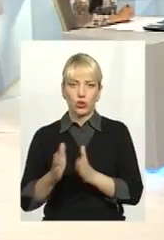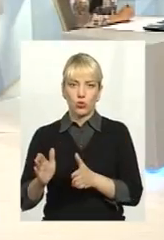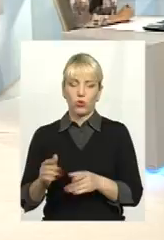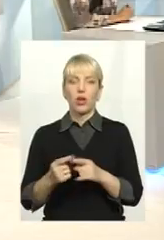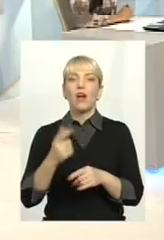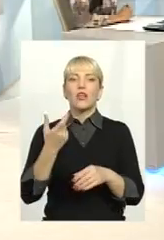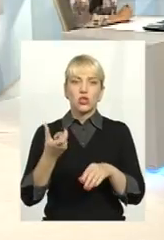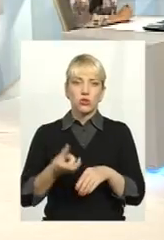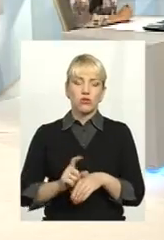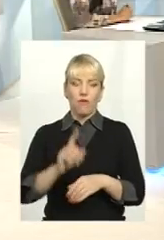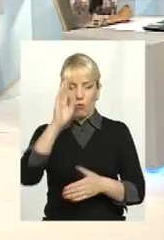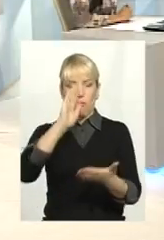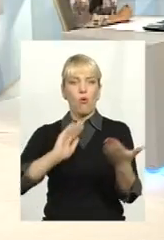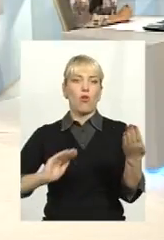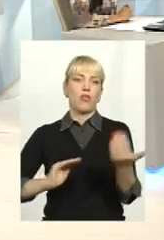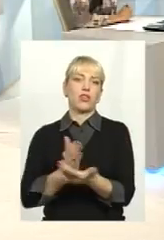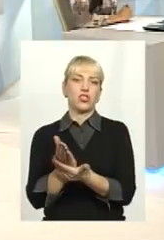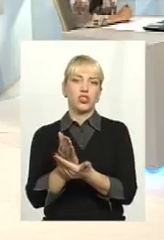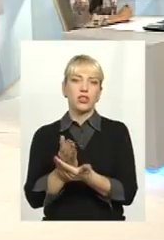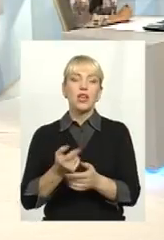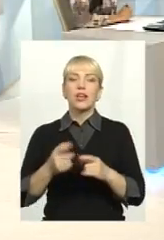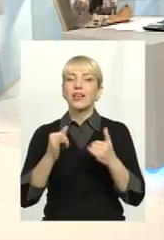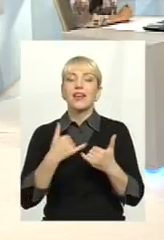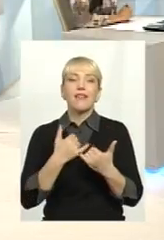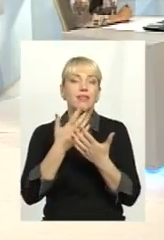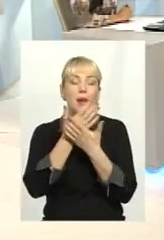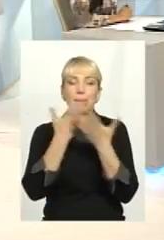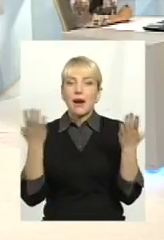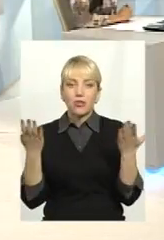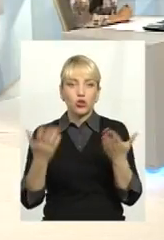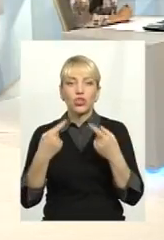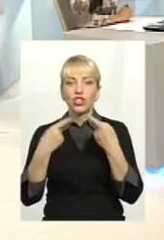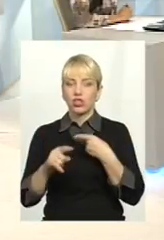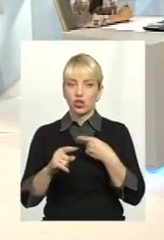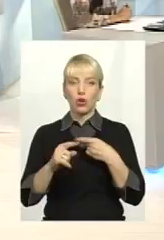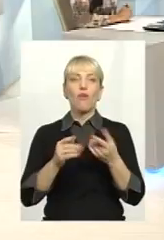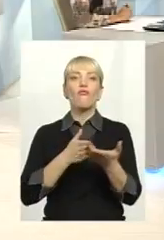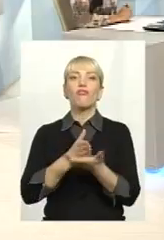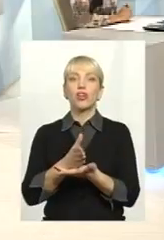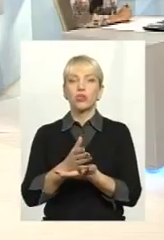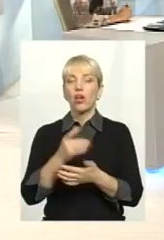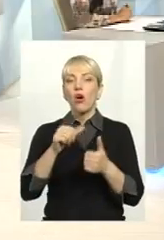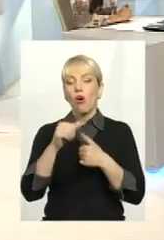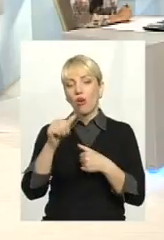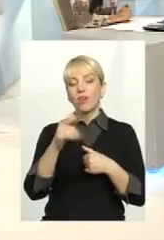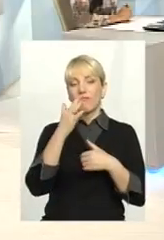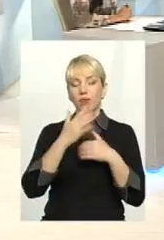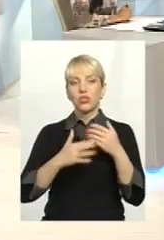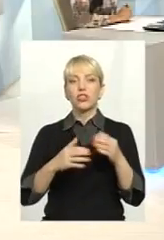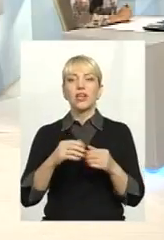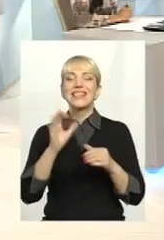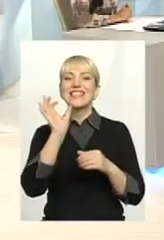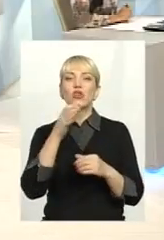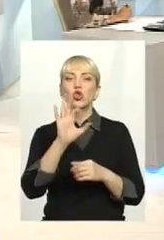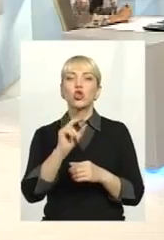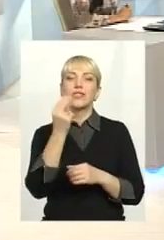знов ставили політичною категорією. І я не бачу іншого виходу, окрім, вибачте, якихось не дуже серйозних, соціально